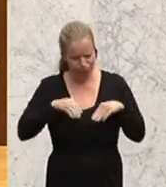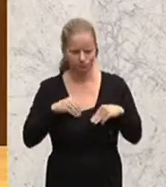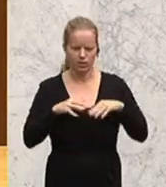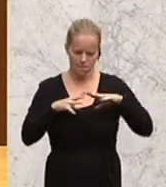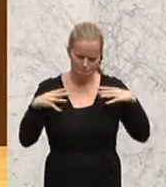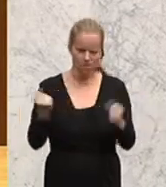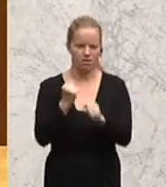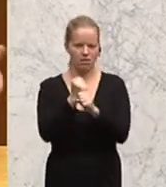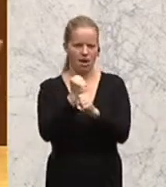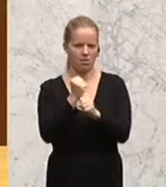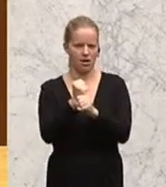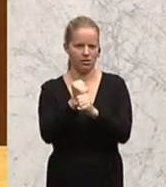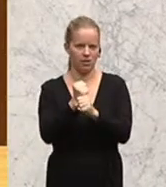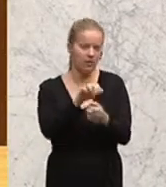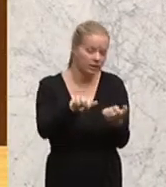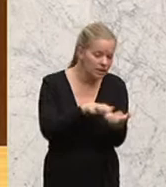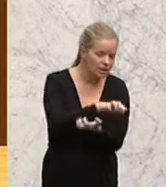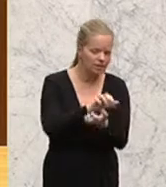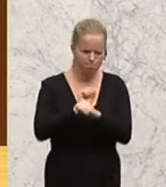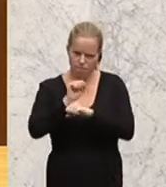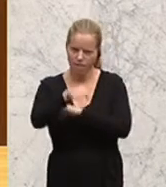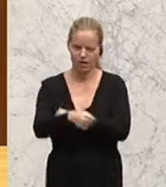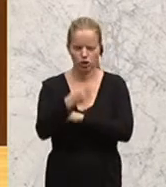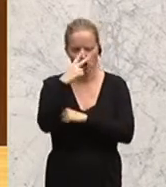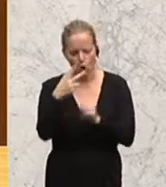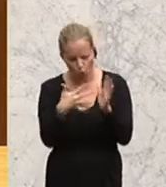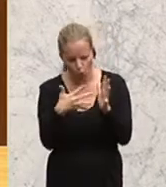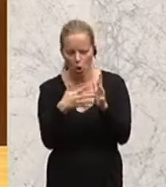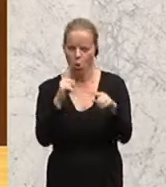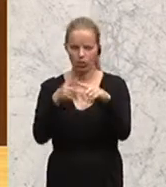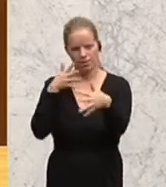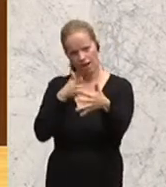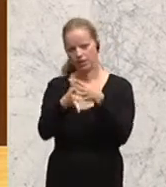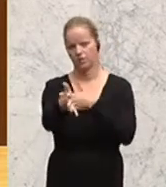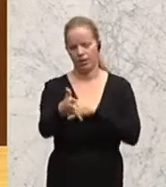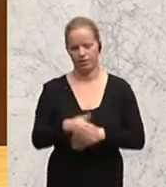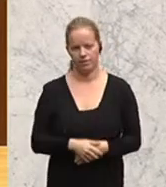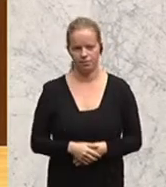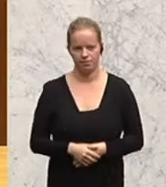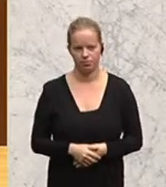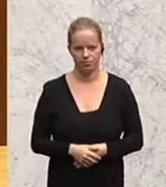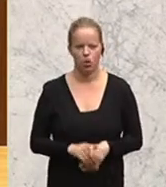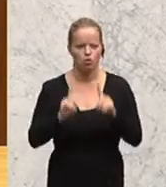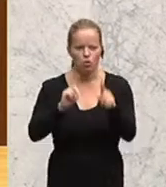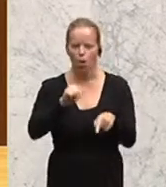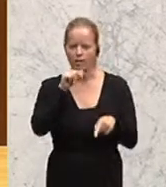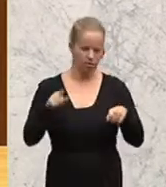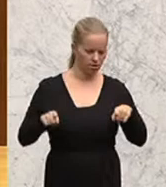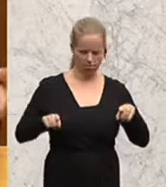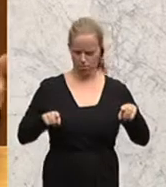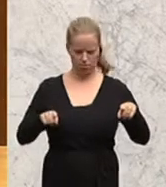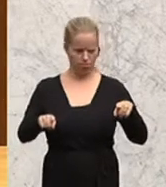Krisen bewältigen, für Kontrolle und Transparenz sorgen. Wir wollen nicht nebeneinander agieren,